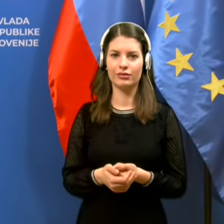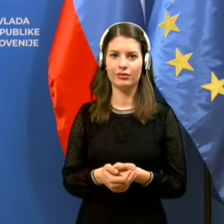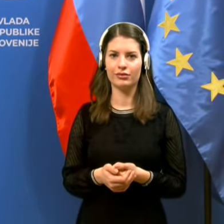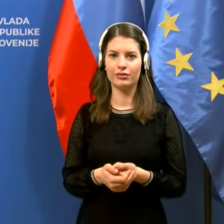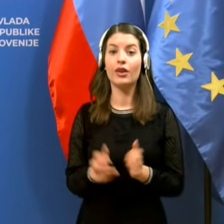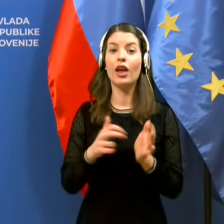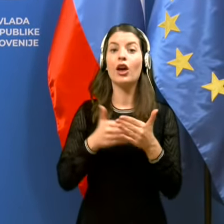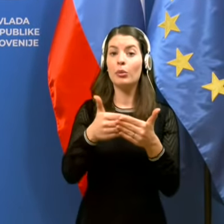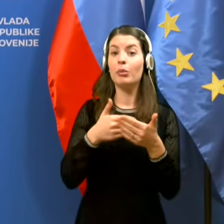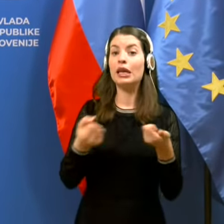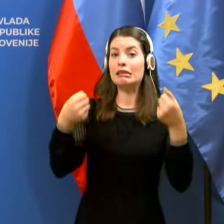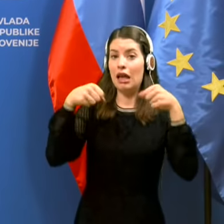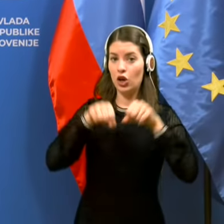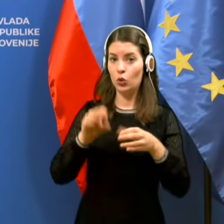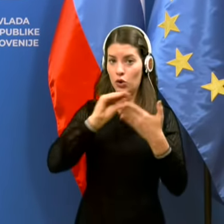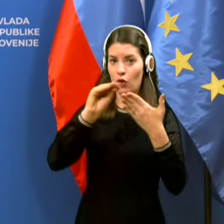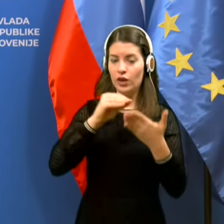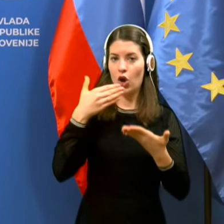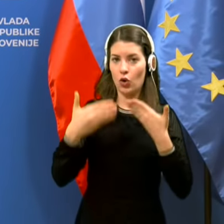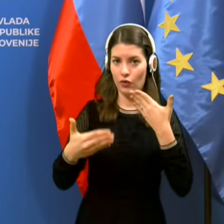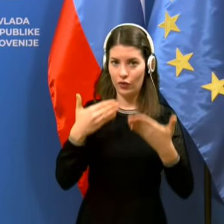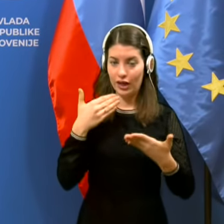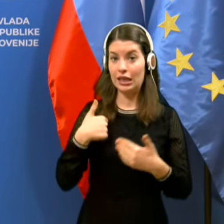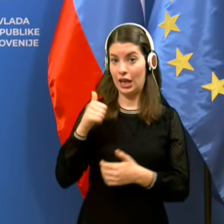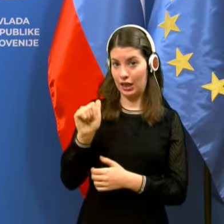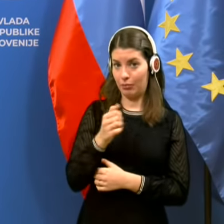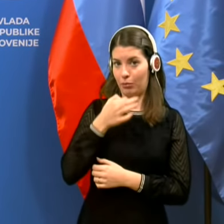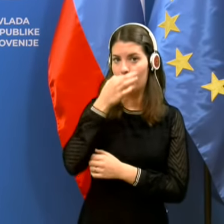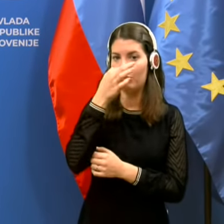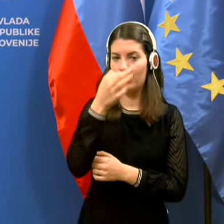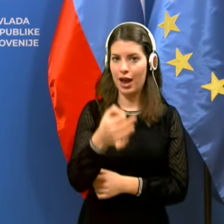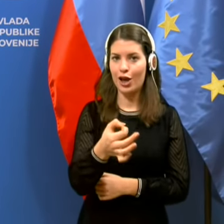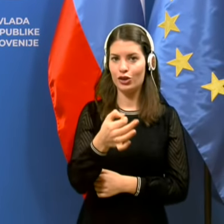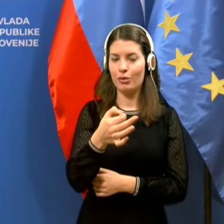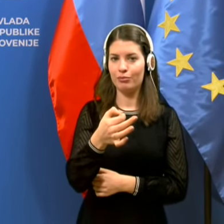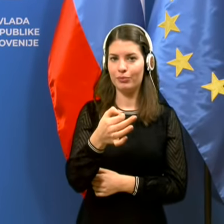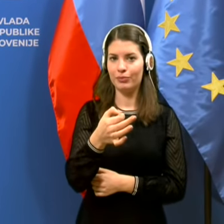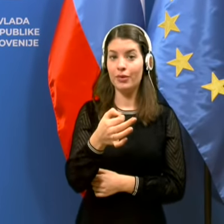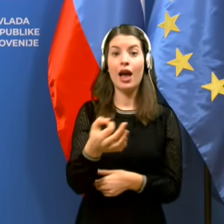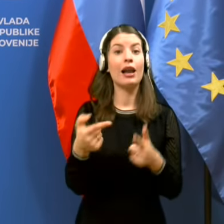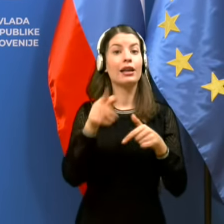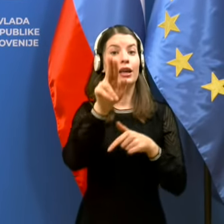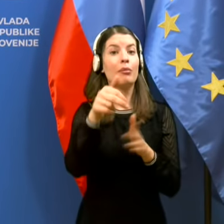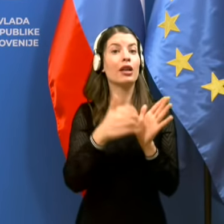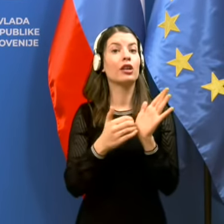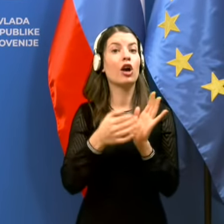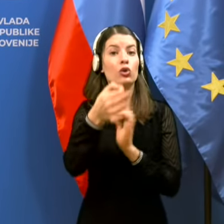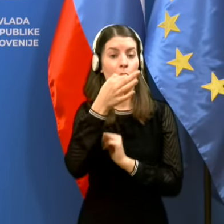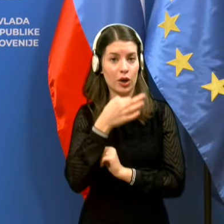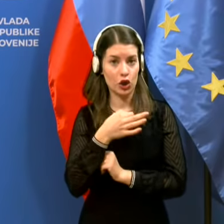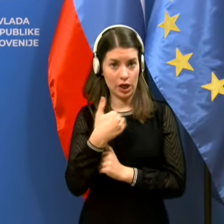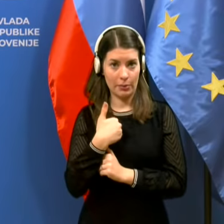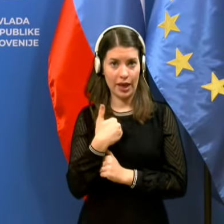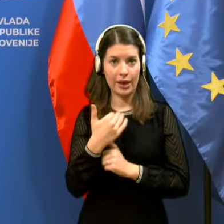preden zaključimo z novinarsko konferenco, pa še vprašanje. Z moje strani je še kakšno vprašanje?